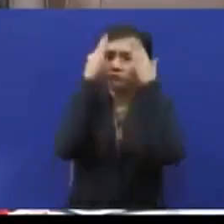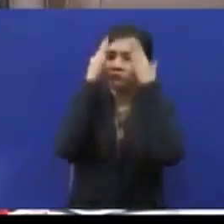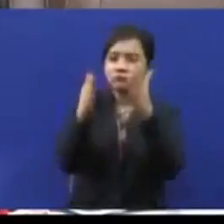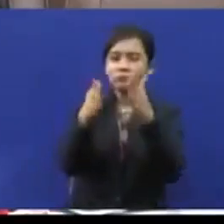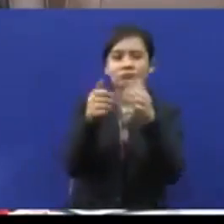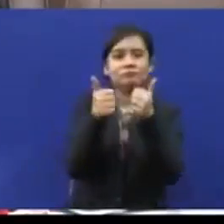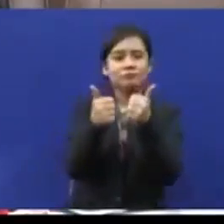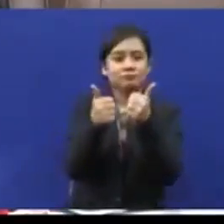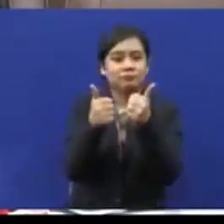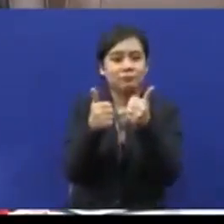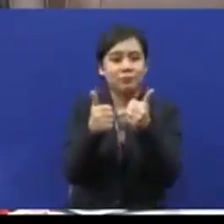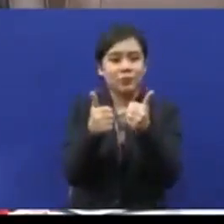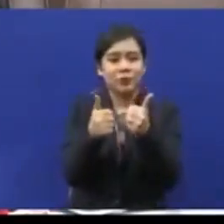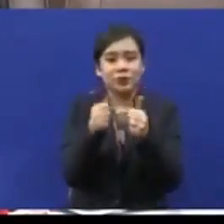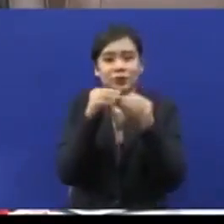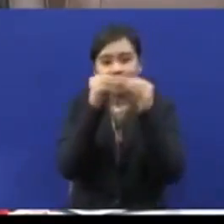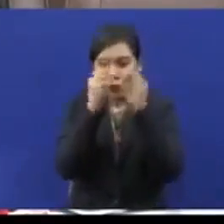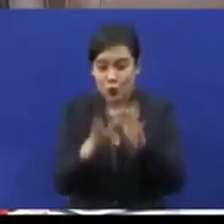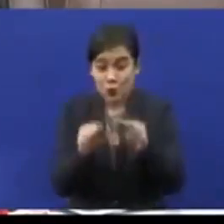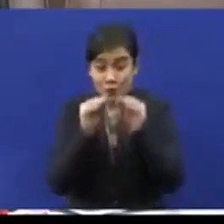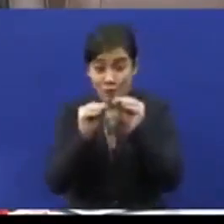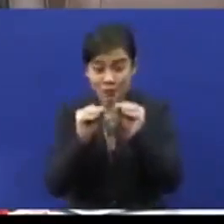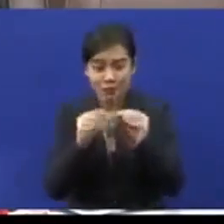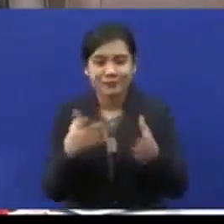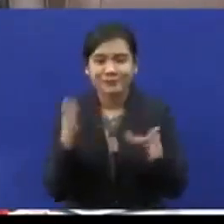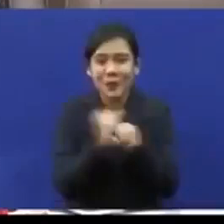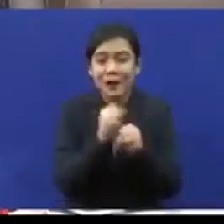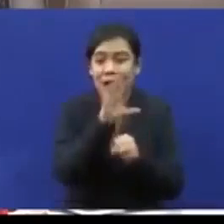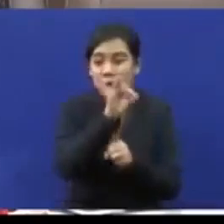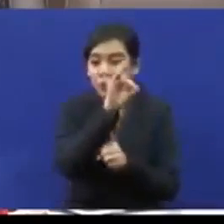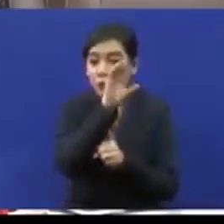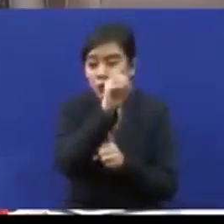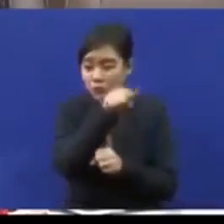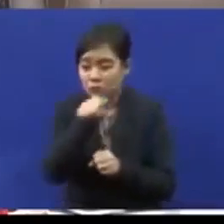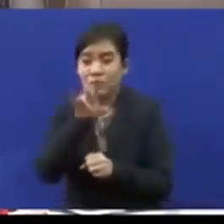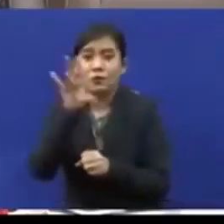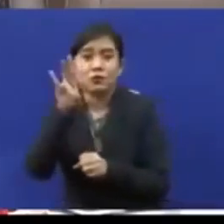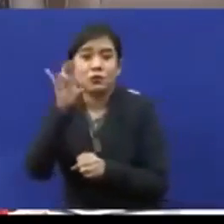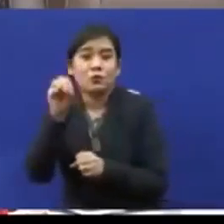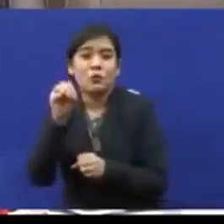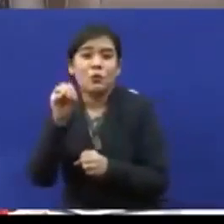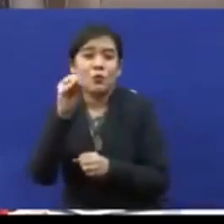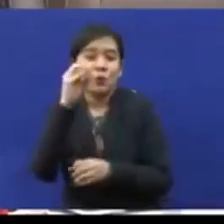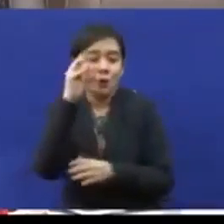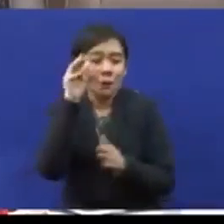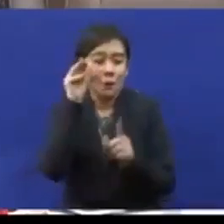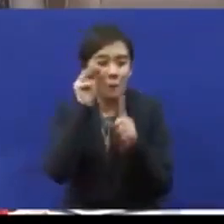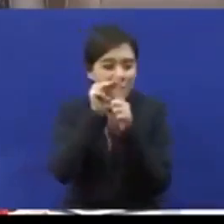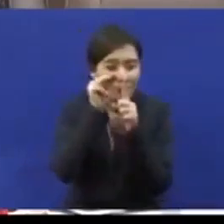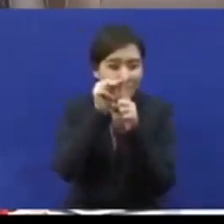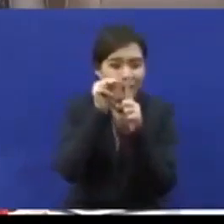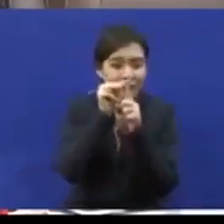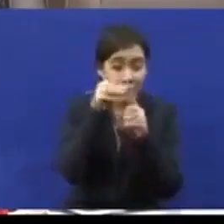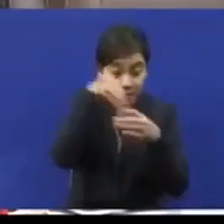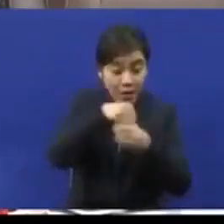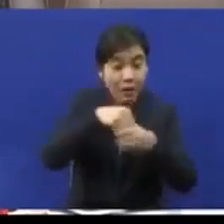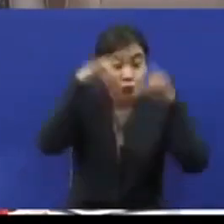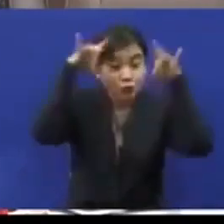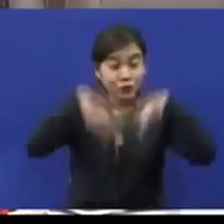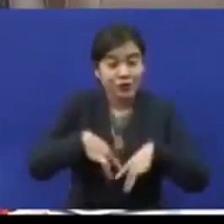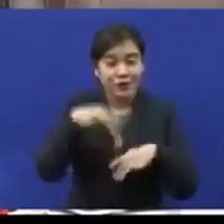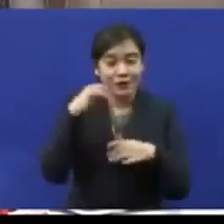dia dapat 80 hingga 70 makah dalam peperiksaan beliau.